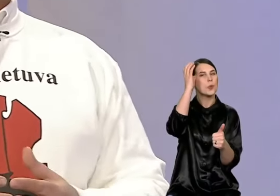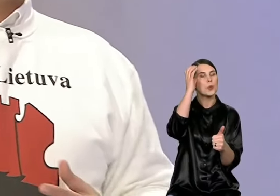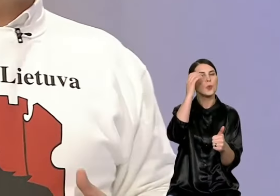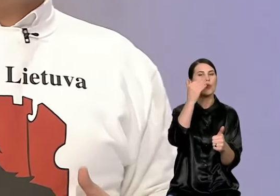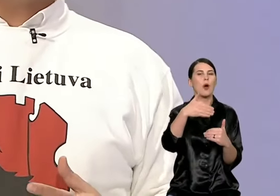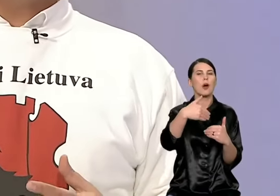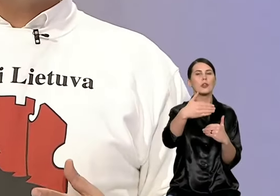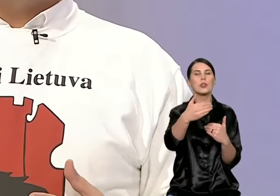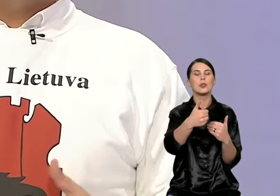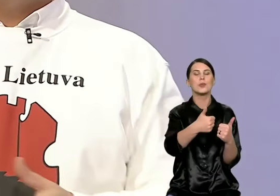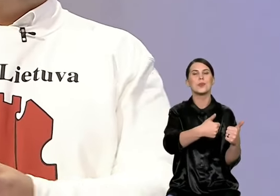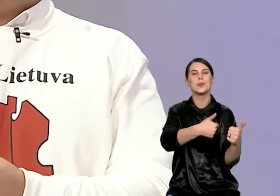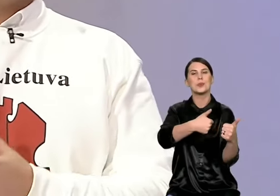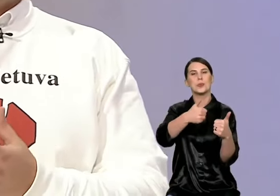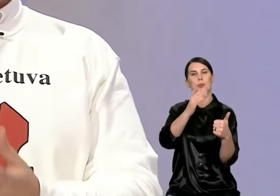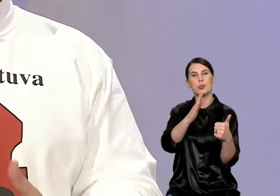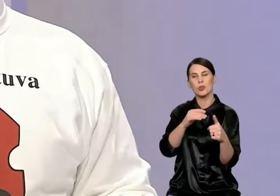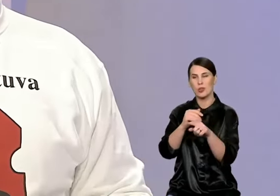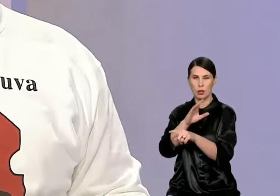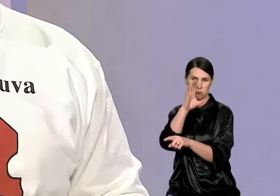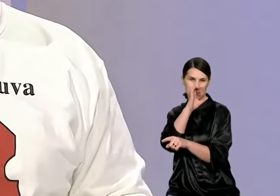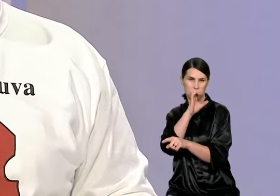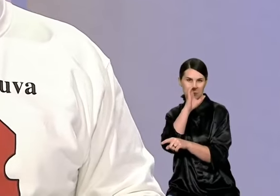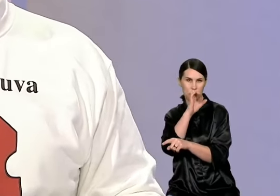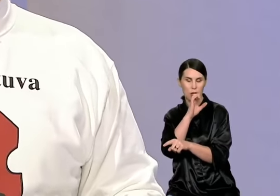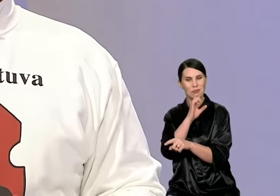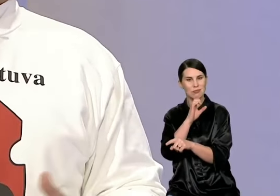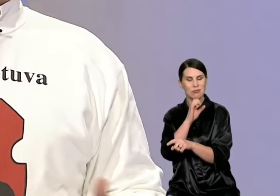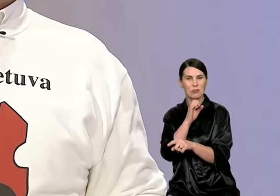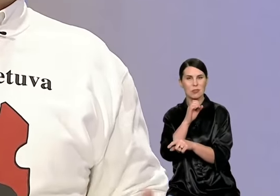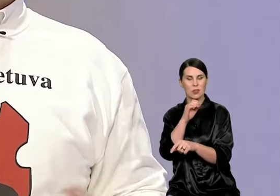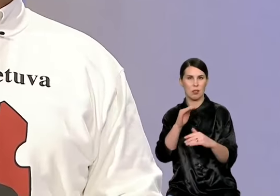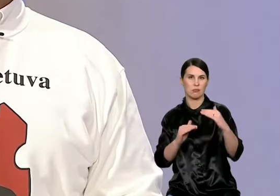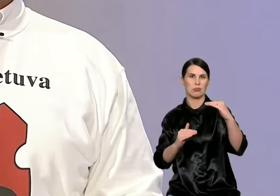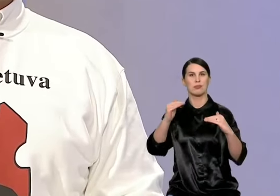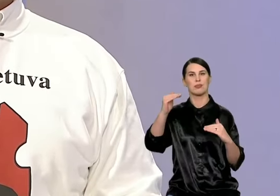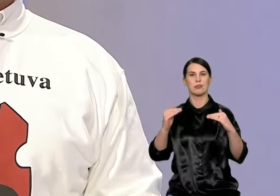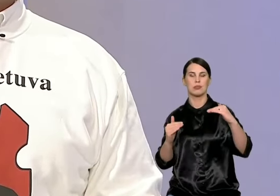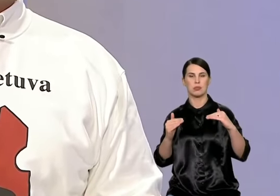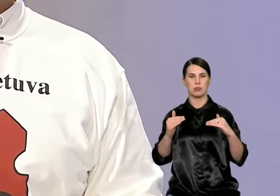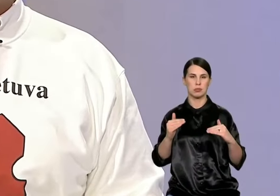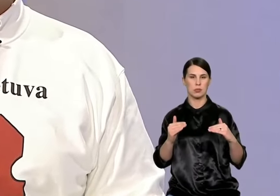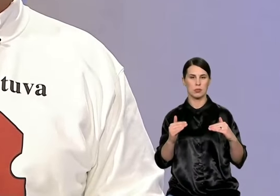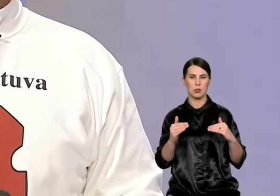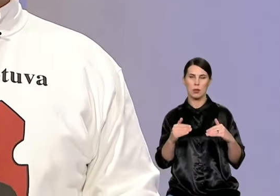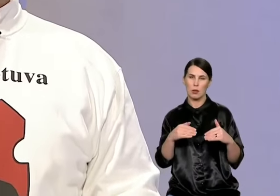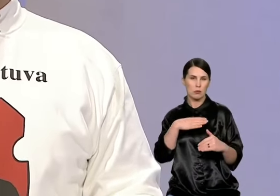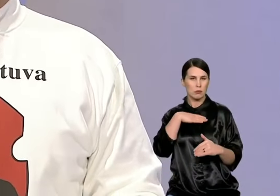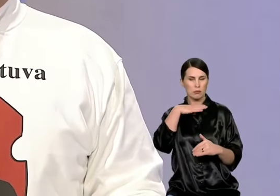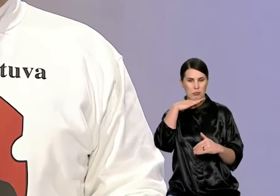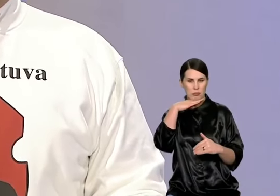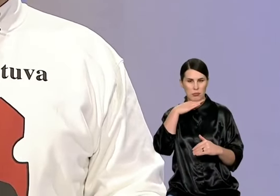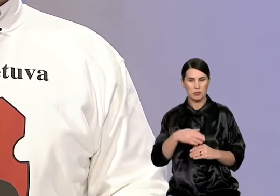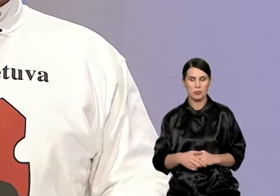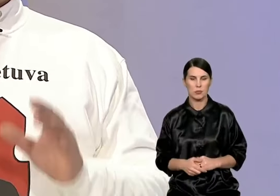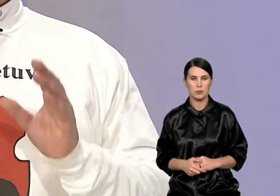šviesesnė. Šiandien patogu išsidėti. Vėl prie visuomenę sloksnevimo ir to pasibaigsta ta mūsų demokratija.